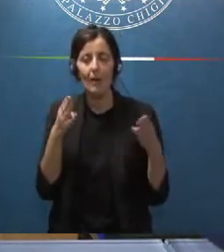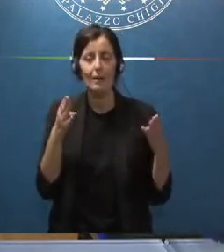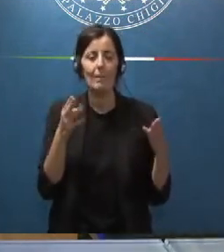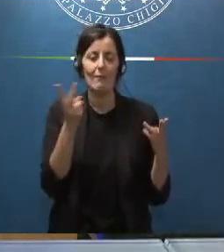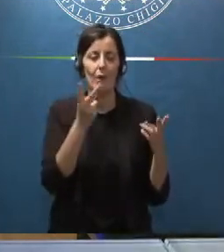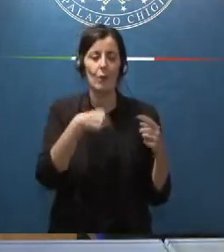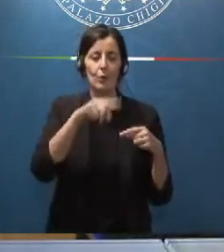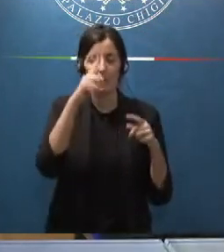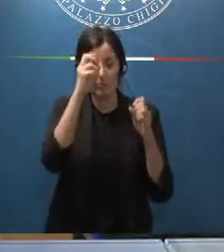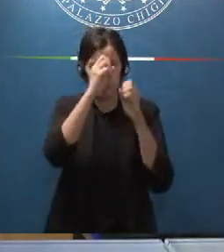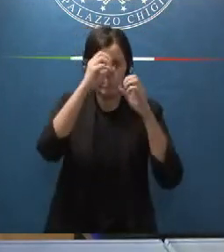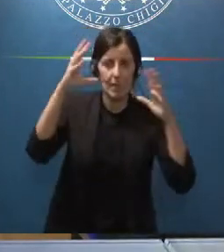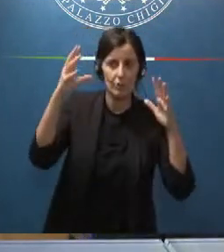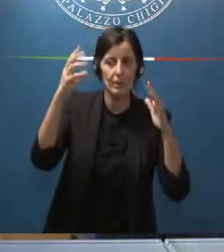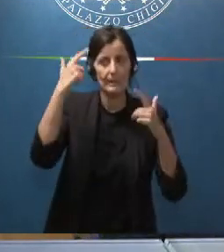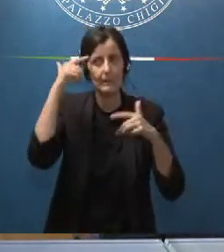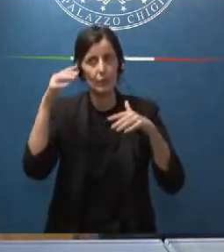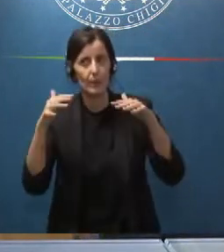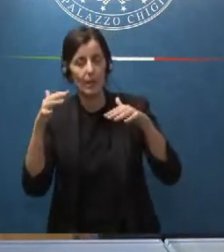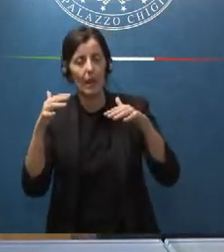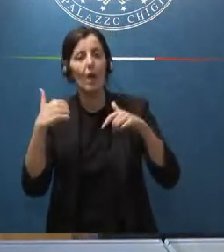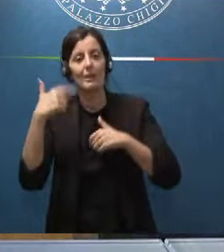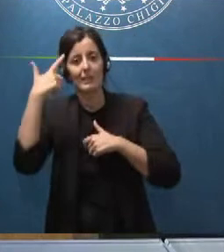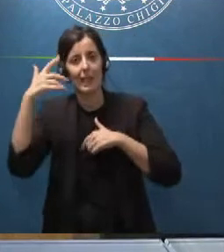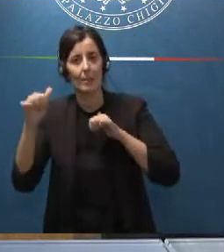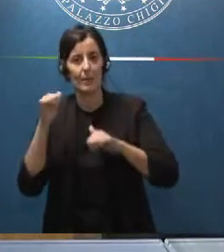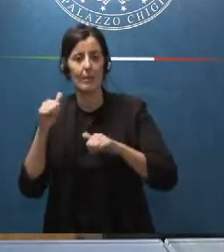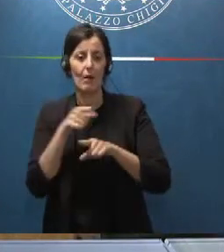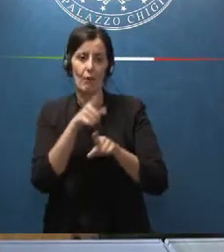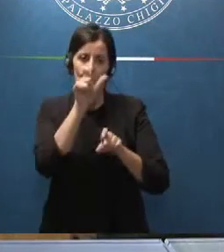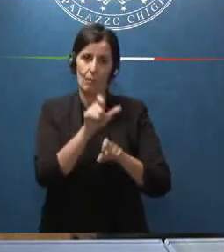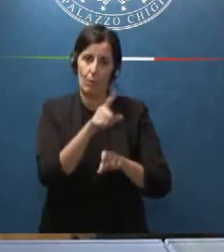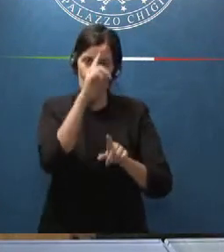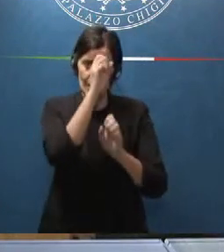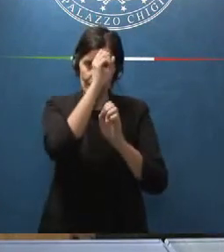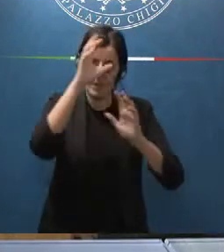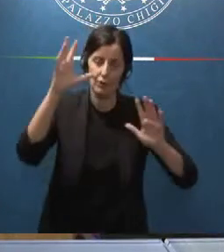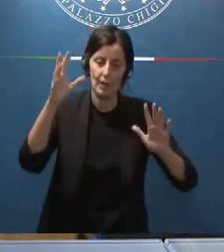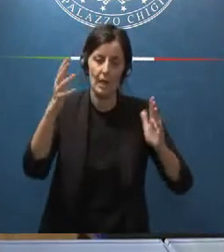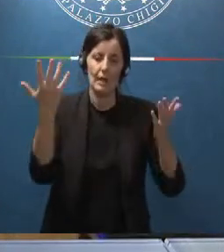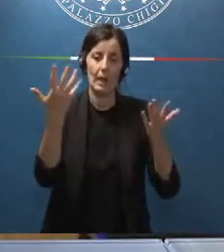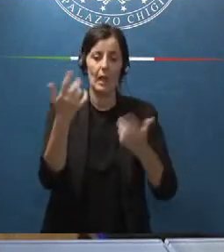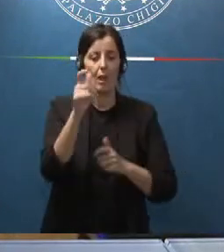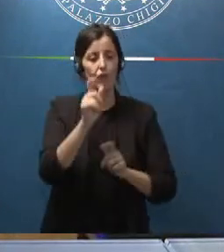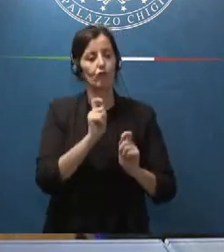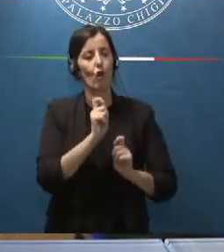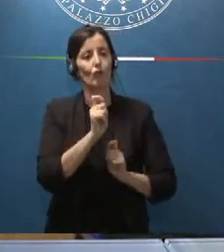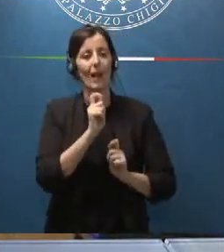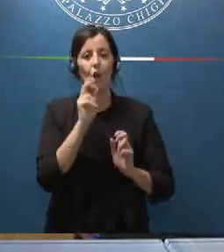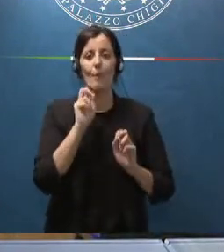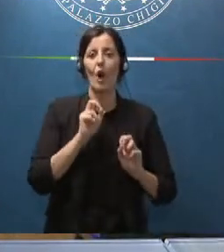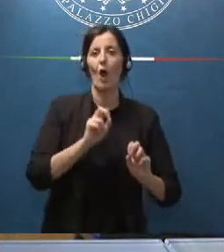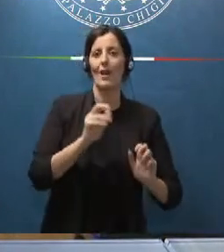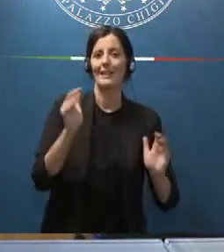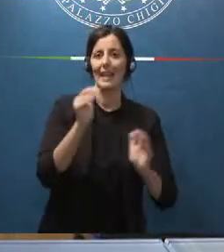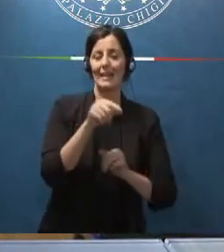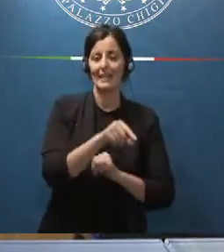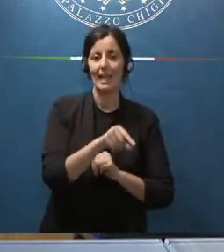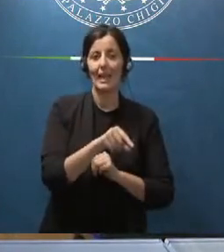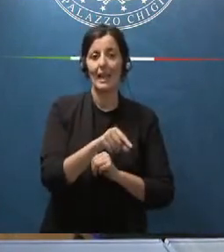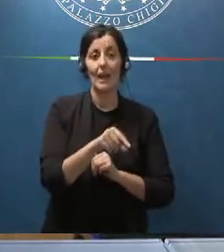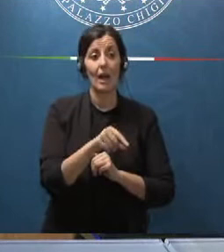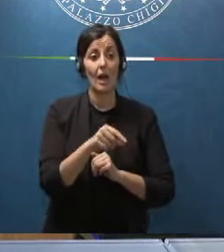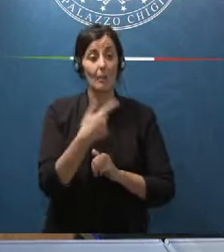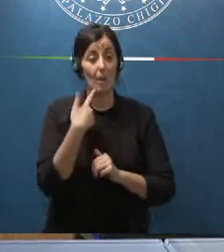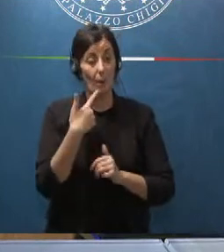sospettate o sapute lei potrà immaginare che un giornale come il Corriere della Sera non pubblica una